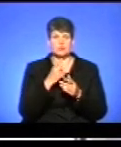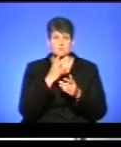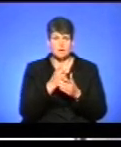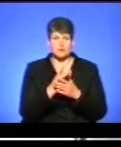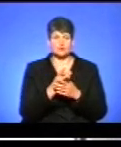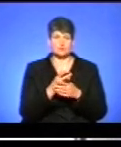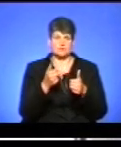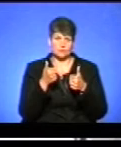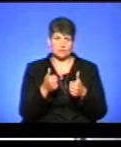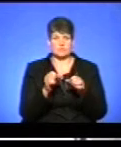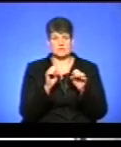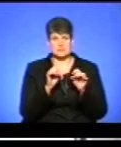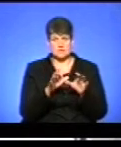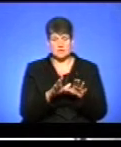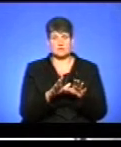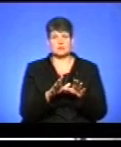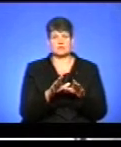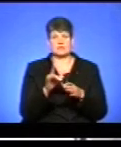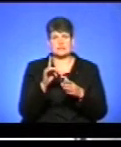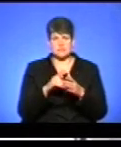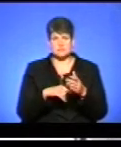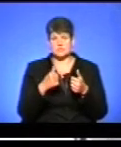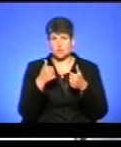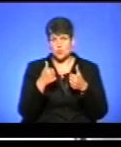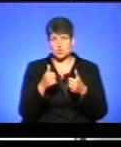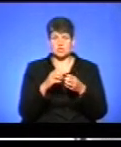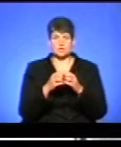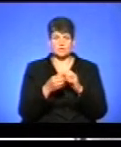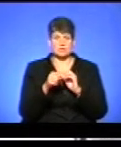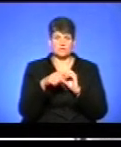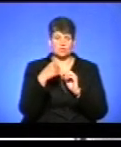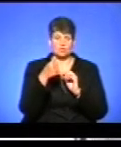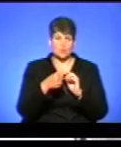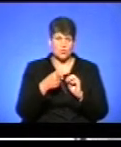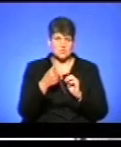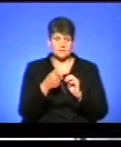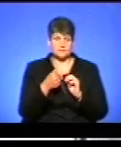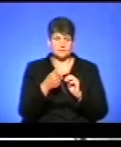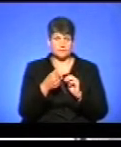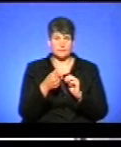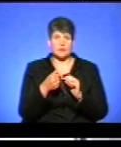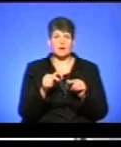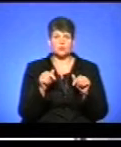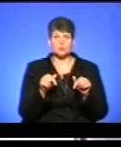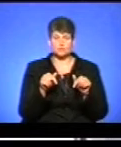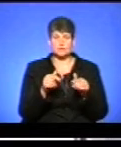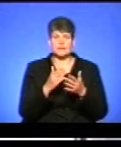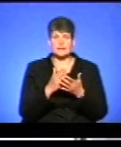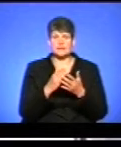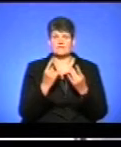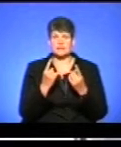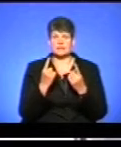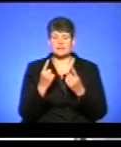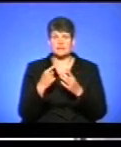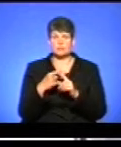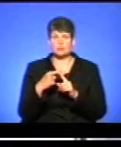достатньо гарно здали, тому надіємося, хороших результатів цього року. Але якраз тут є великий-великий